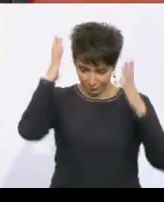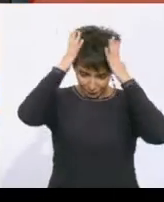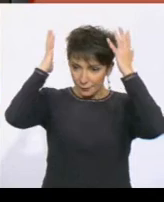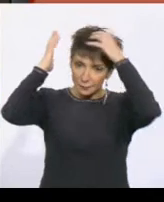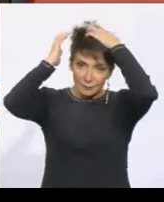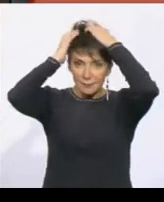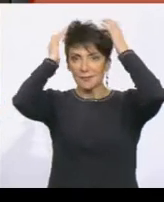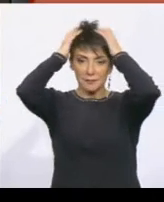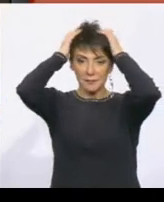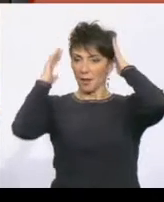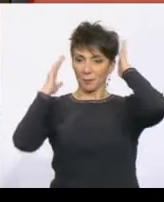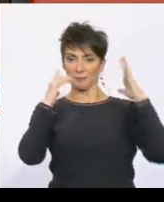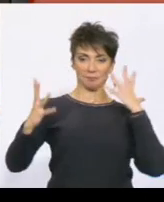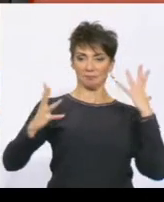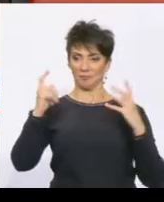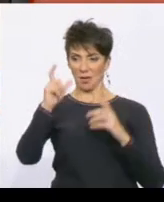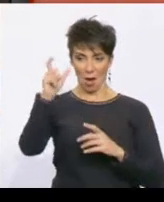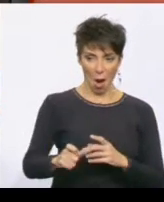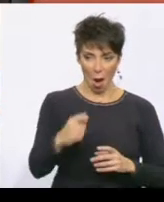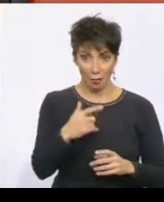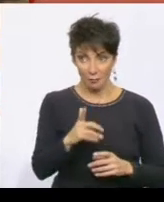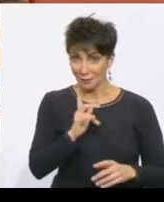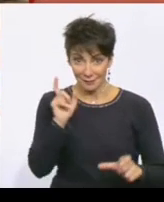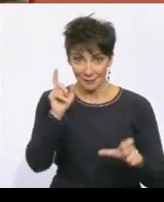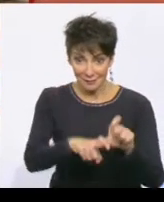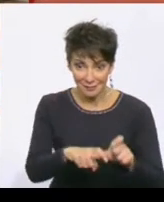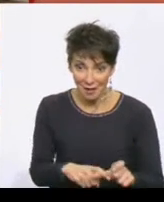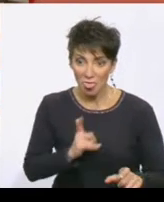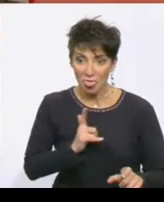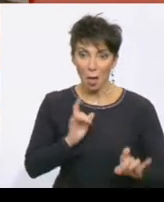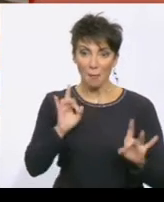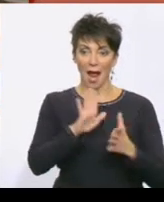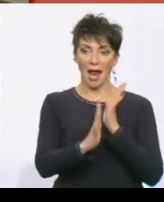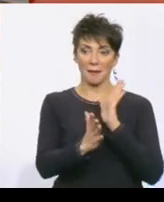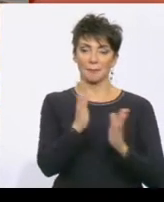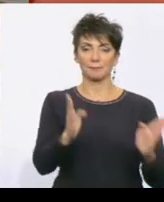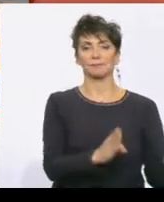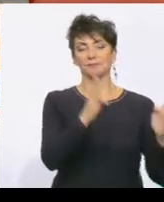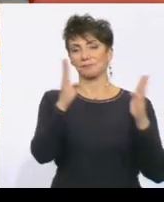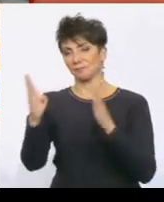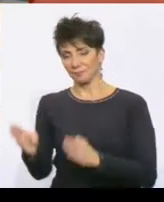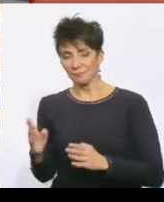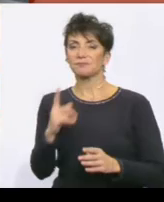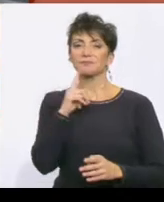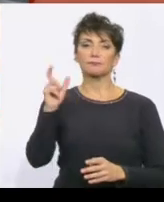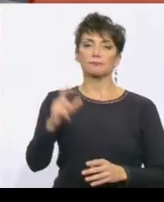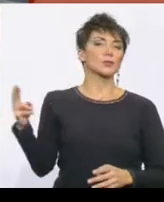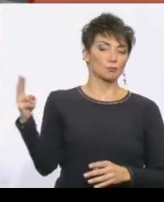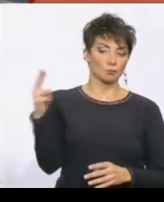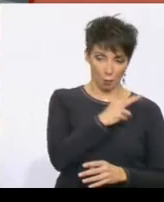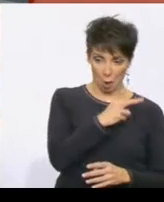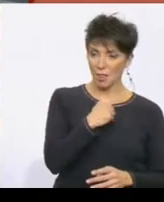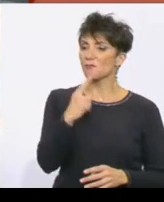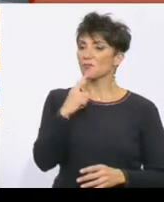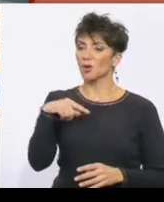Βλέπουμε να πολύ αμήθανος. περίμενε να λάβει μέρος σε τέτοια τηλεδιάσκεψη ξαφνικά. Από την άλλη πλευρά, ο πρωθυπουργός Ολλανδίας,